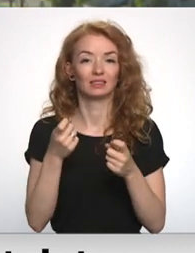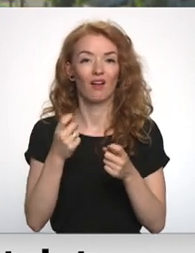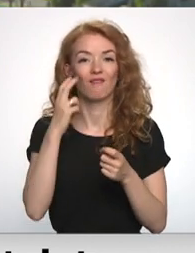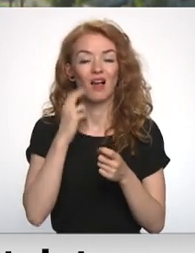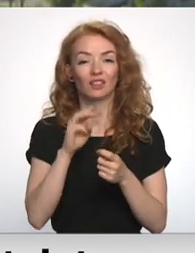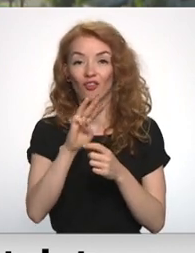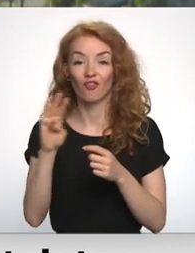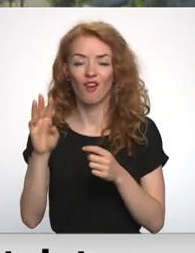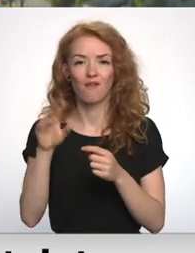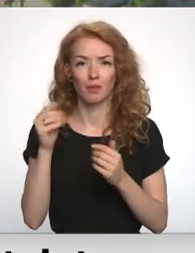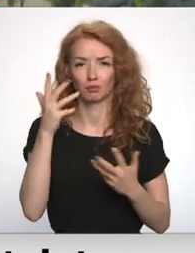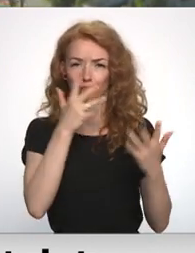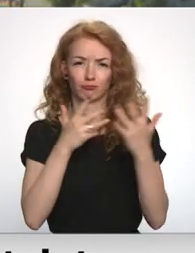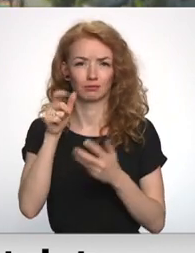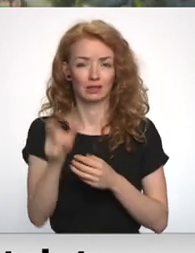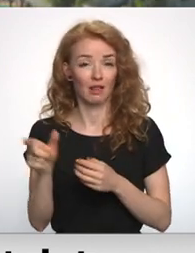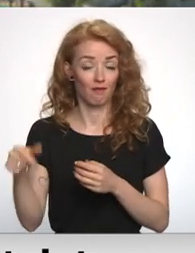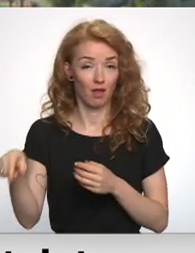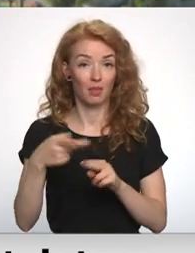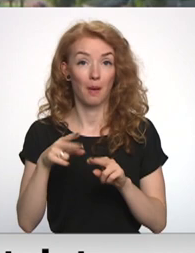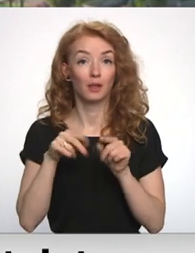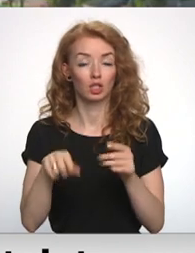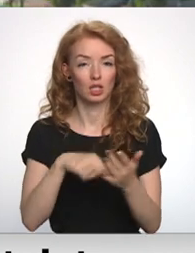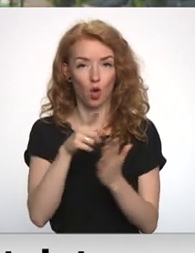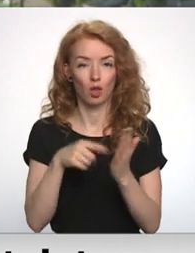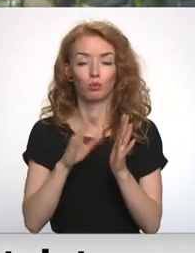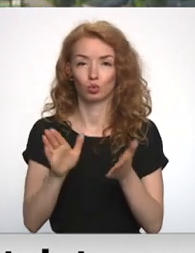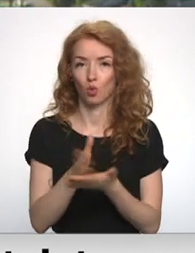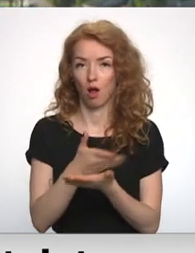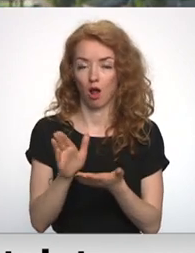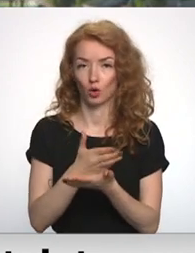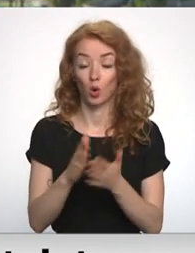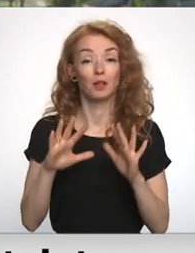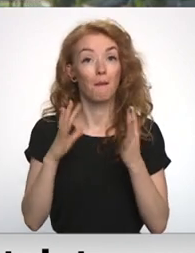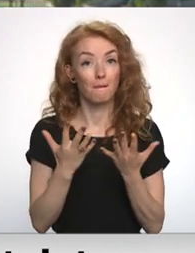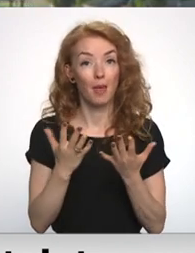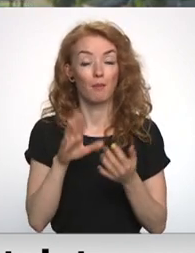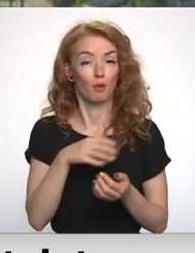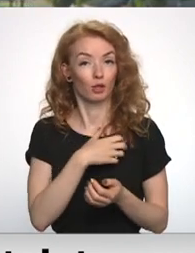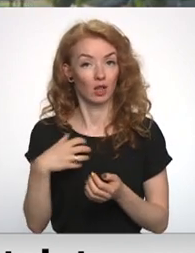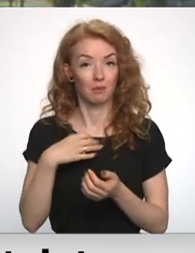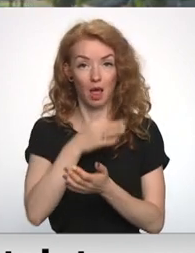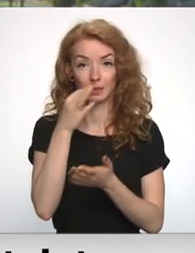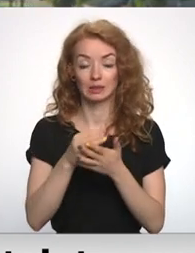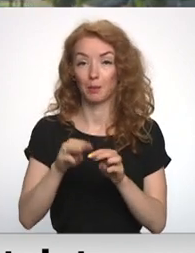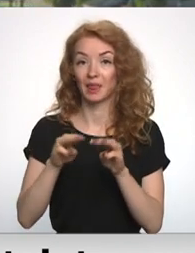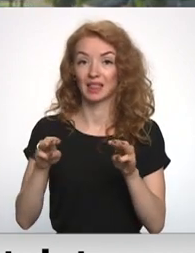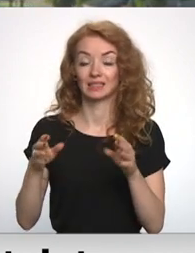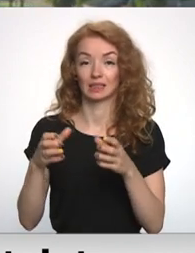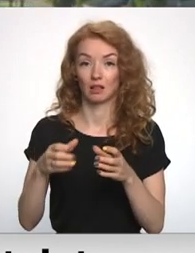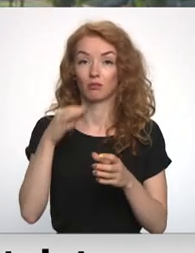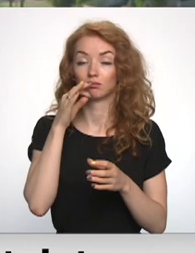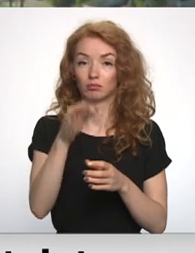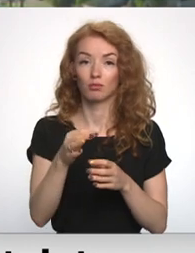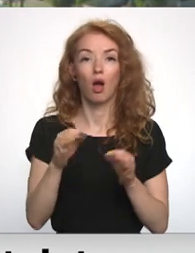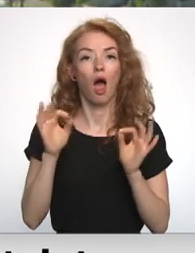mājas lapas varētu mūsināt iedzīvotājus. Tāpēc šis jautājums tikšot sakārtots. Tikmēr par pašvaldībām atbildīgā ministrija atzīst, noteiktu